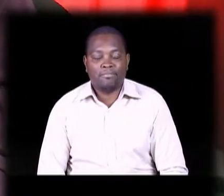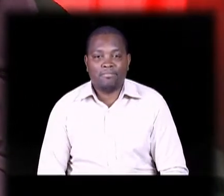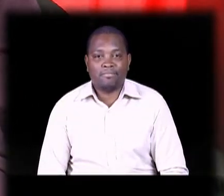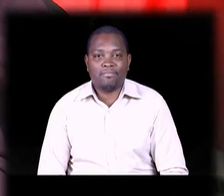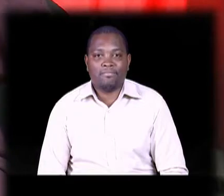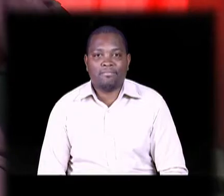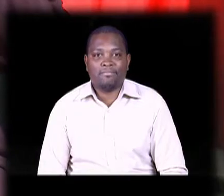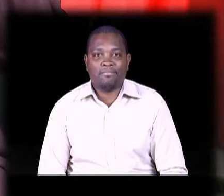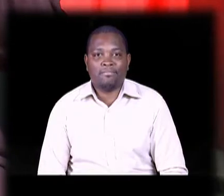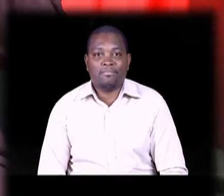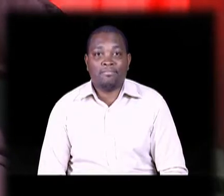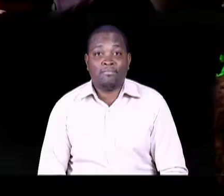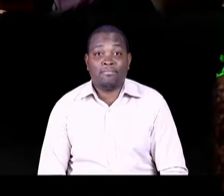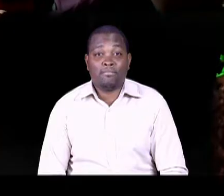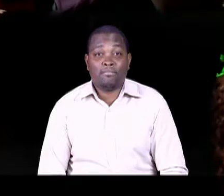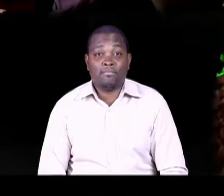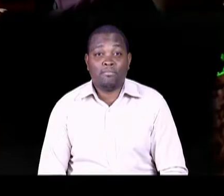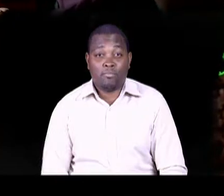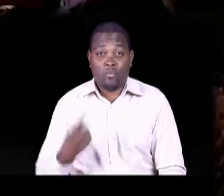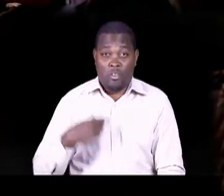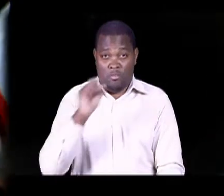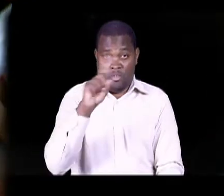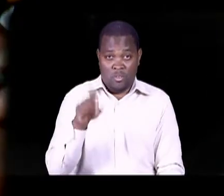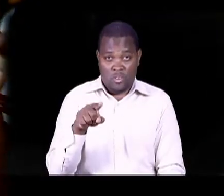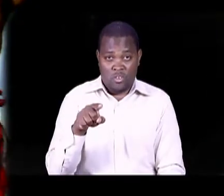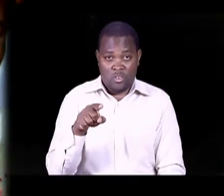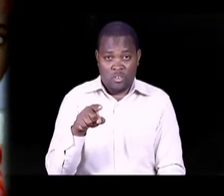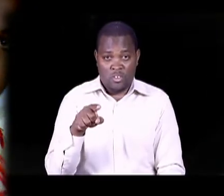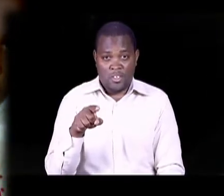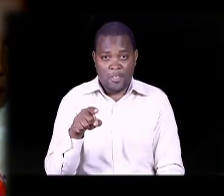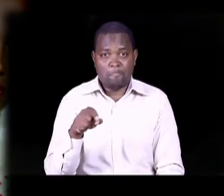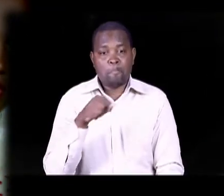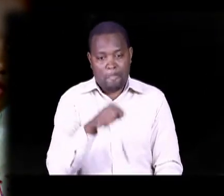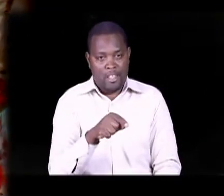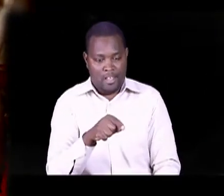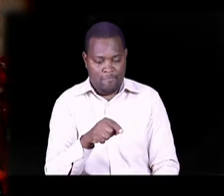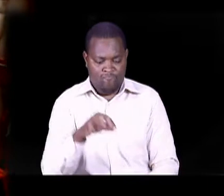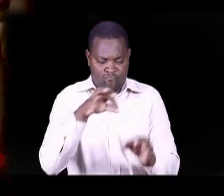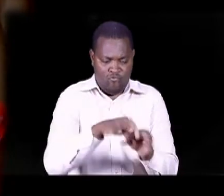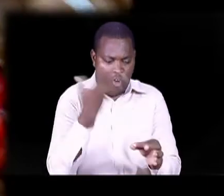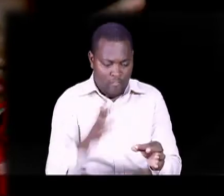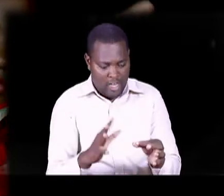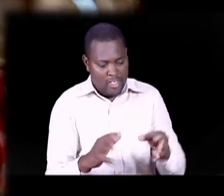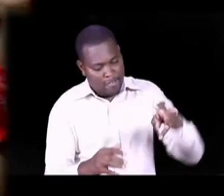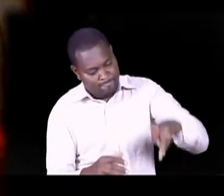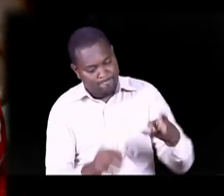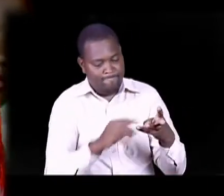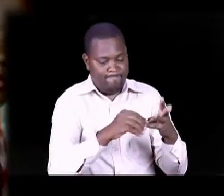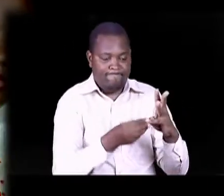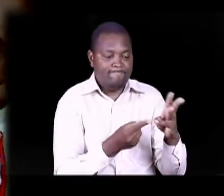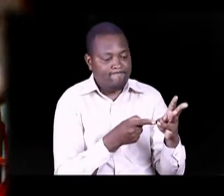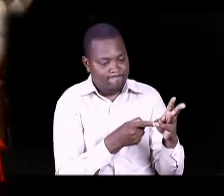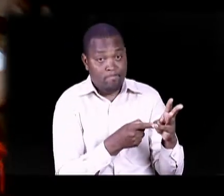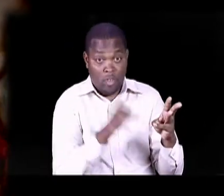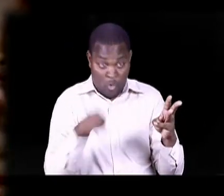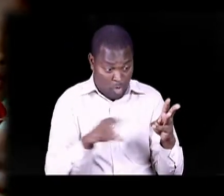Sema evaline Sualilangu ni hile rangi Usunapawa kwa mkono Kutu nezaenda kuwasha Arudina kutuja kura